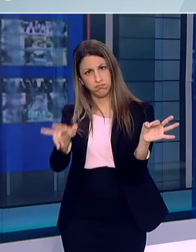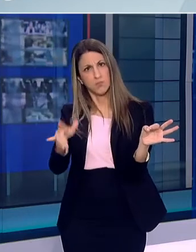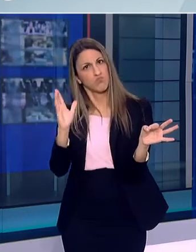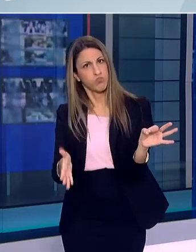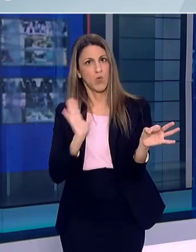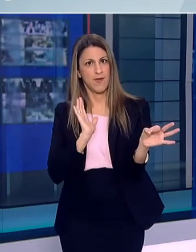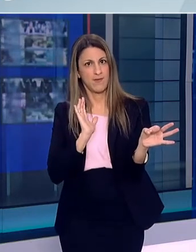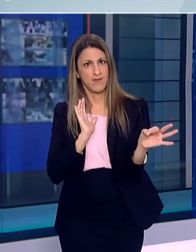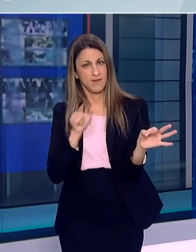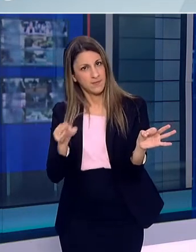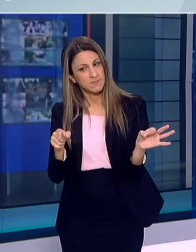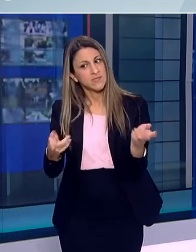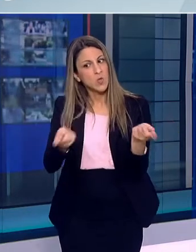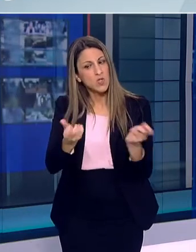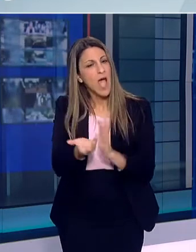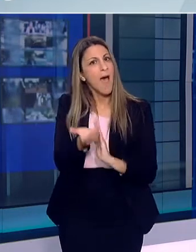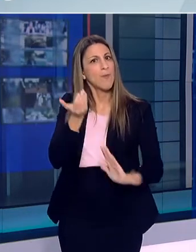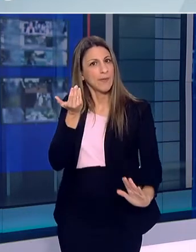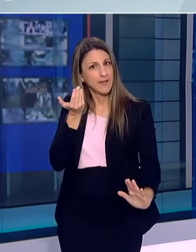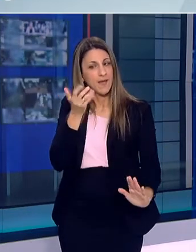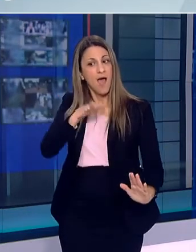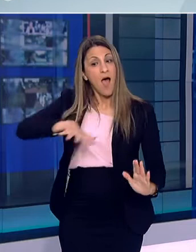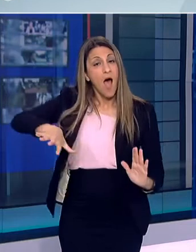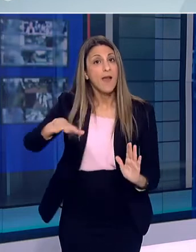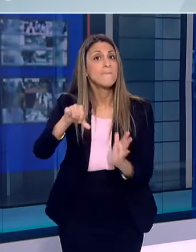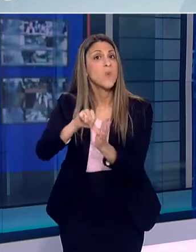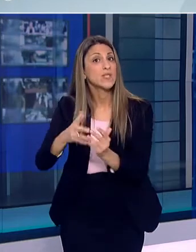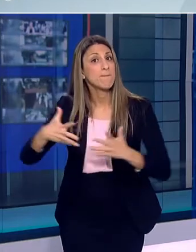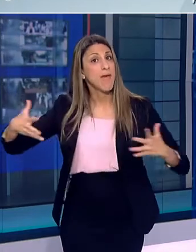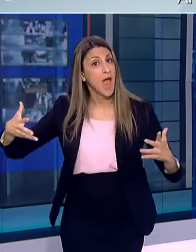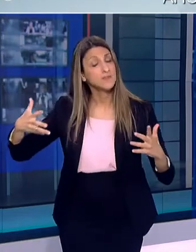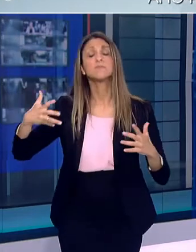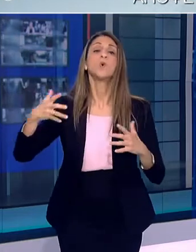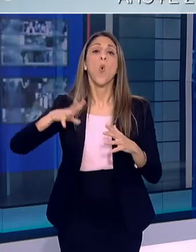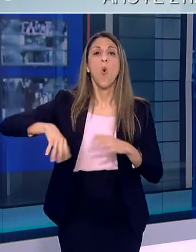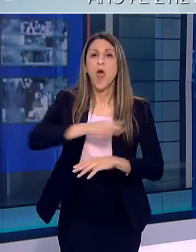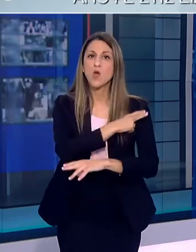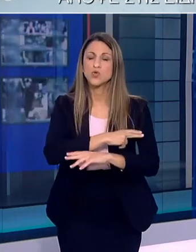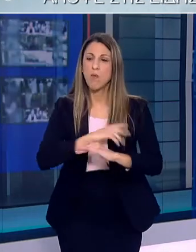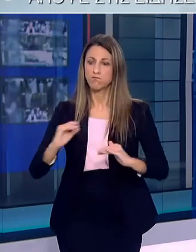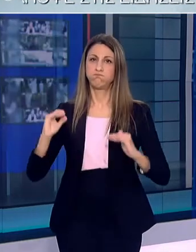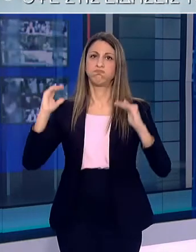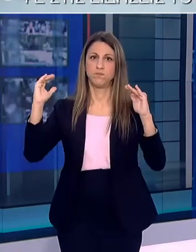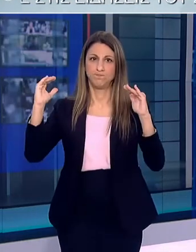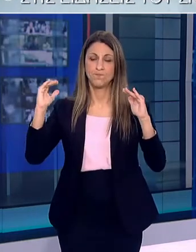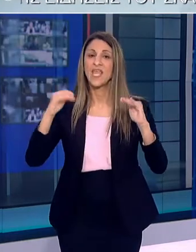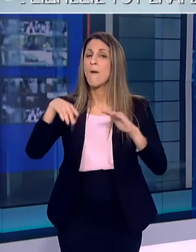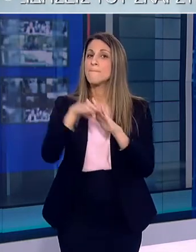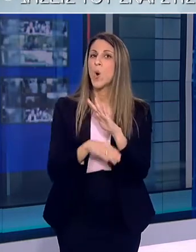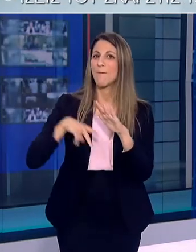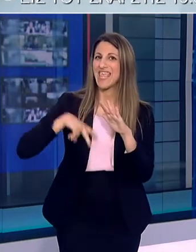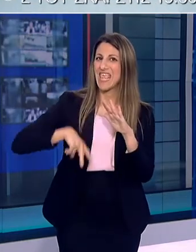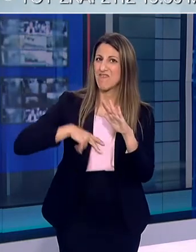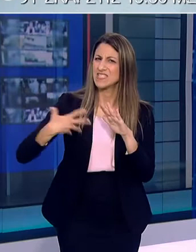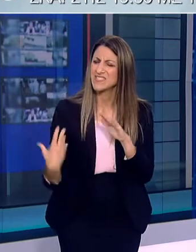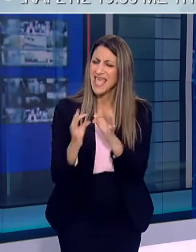εξοποιούμε περαιτέρω τις υποδομές υγείας της πυρωτικής Ελλάδας το σχέδιο της κυβέρνησης για την επανεκκίνηση του ελληνικού τουρισμού προβλέπει